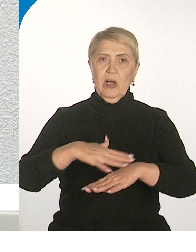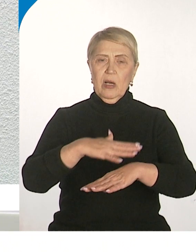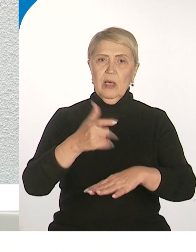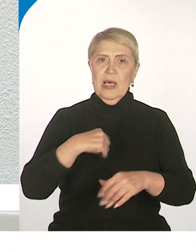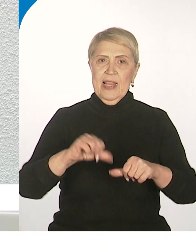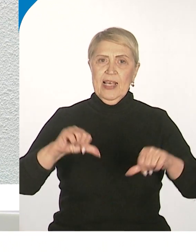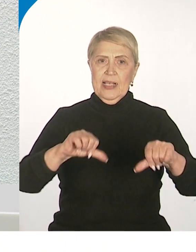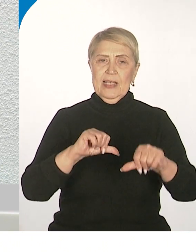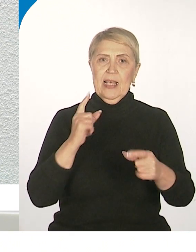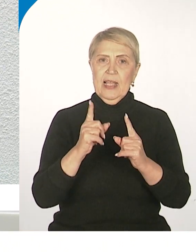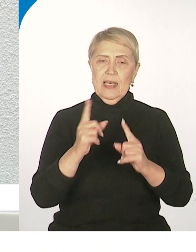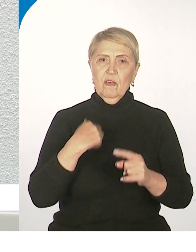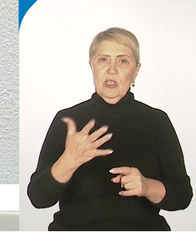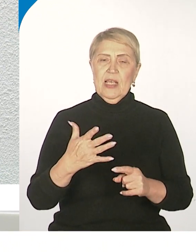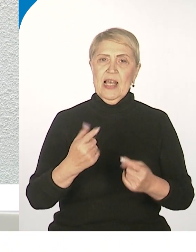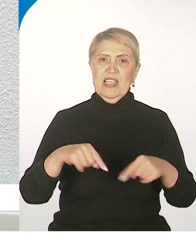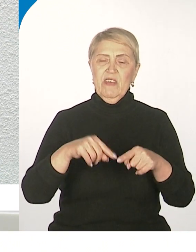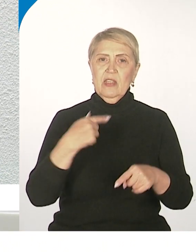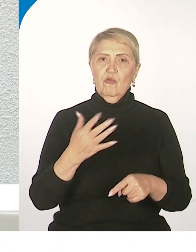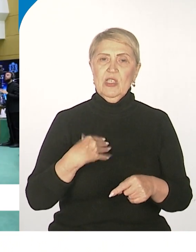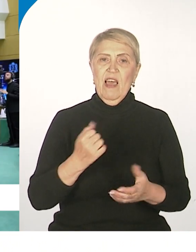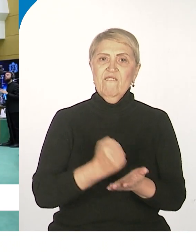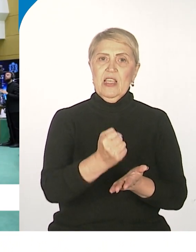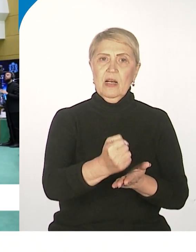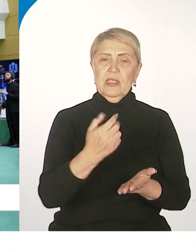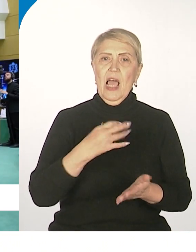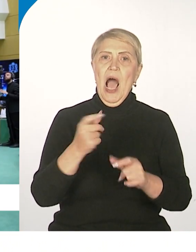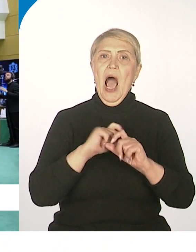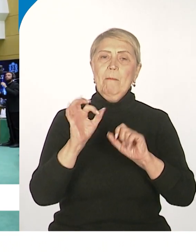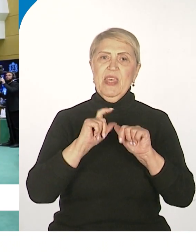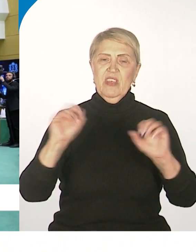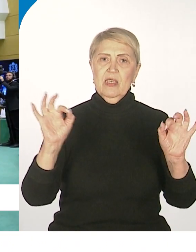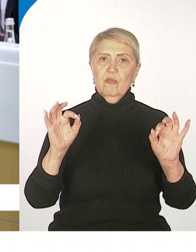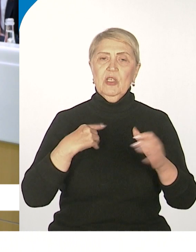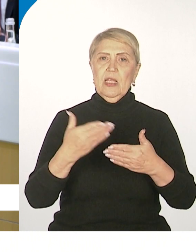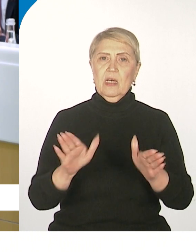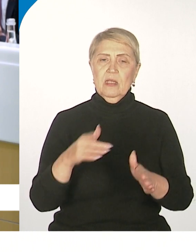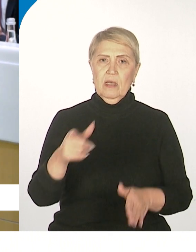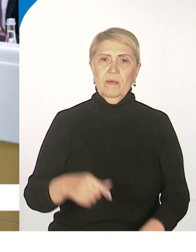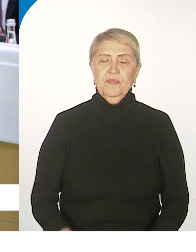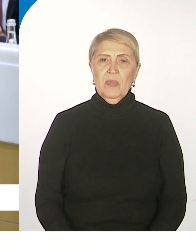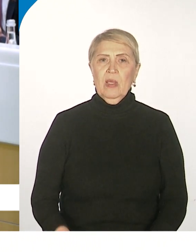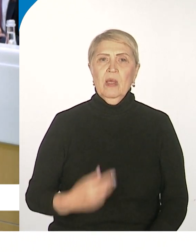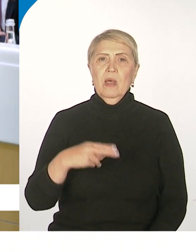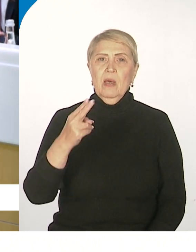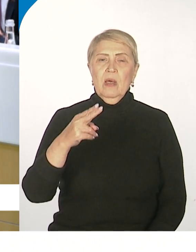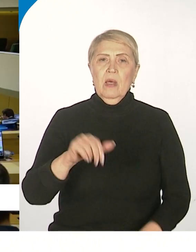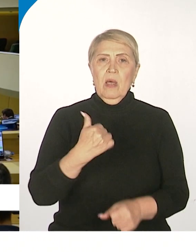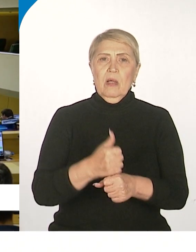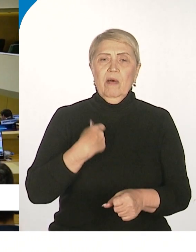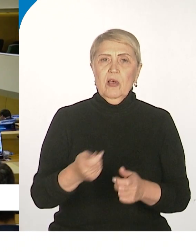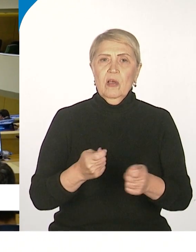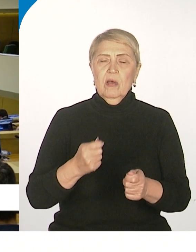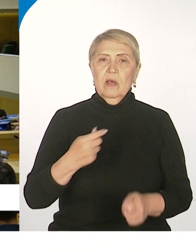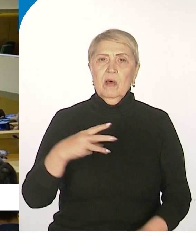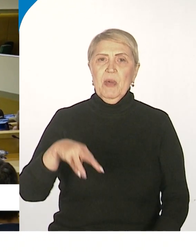заседании Совета Федерации объявить открытым. Начиная с час Хабаровского края в Совете Федерации, Михаил Дегтярев рассказал о